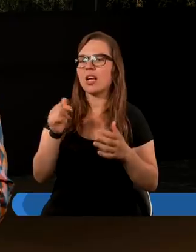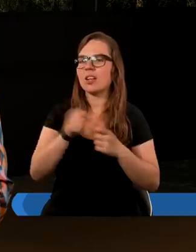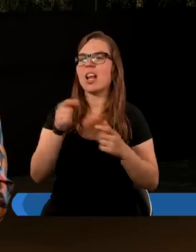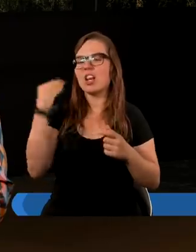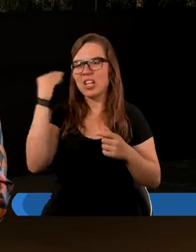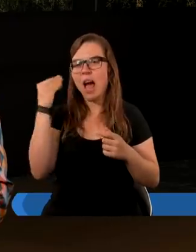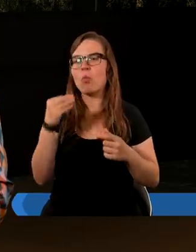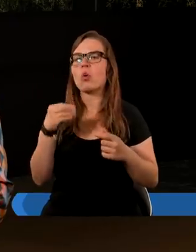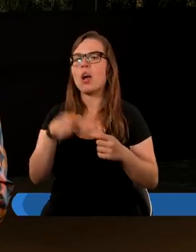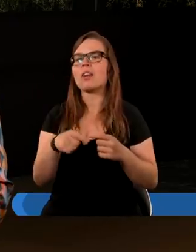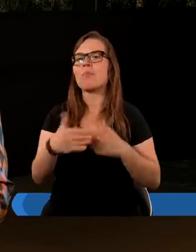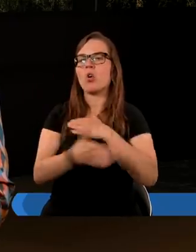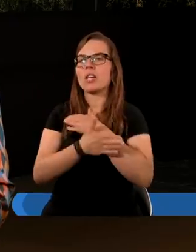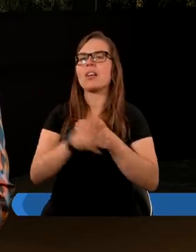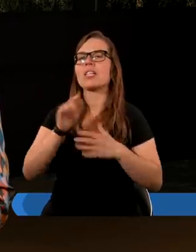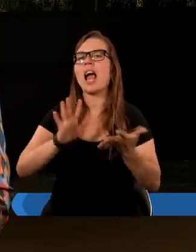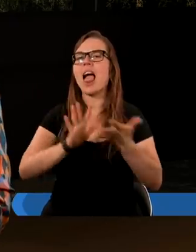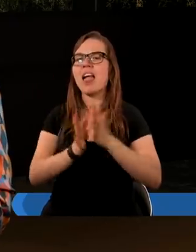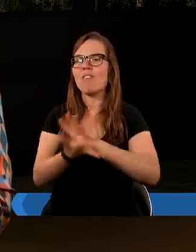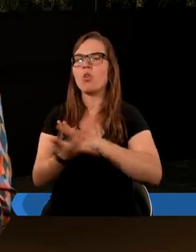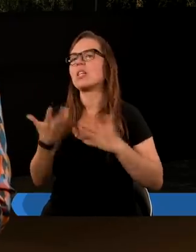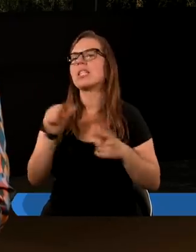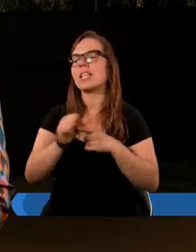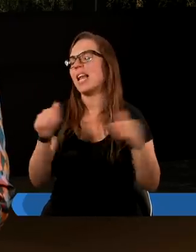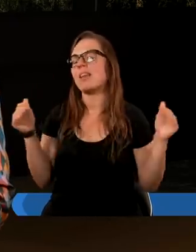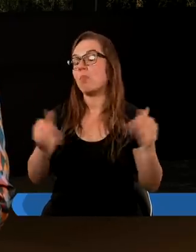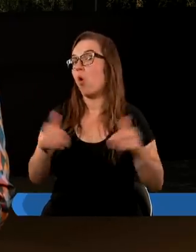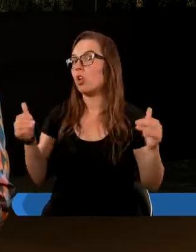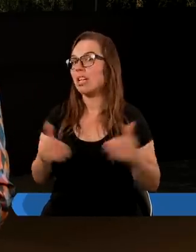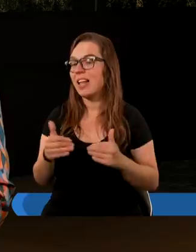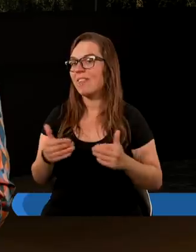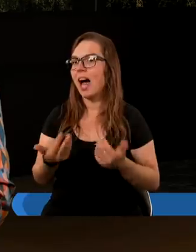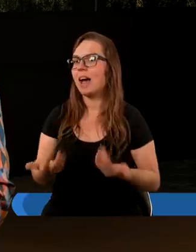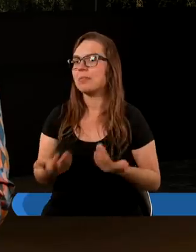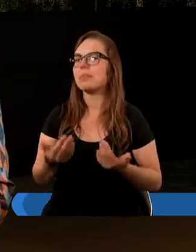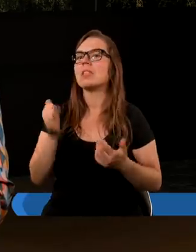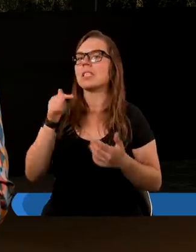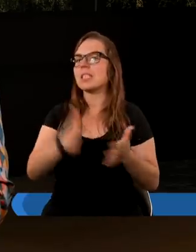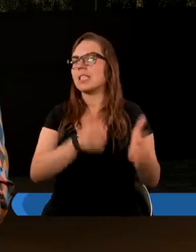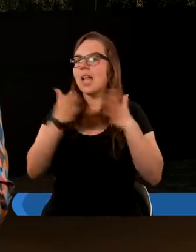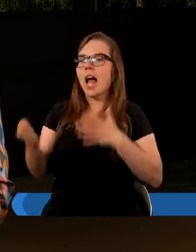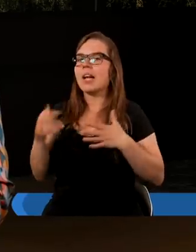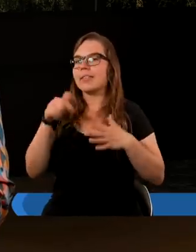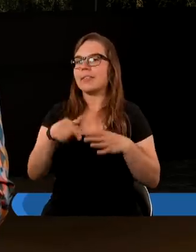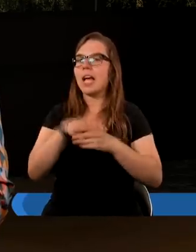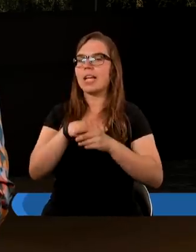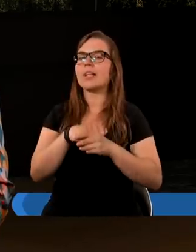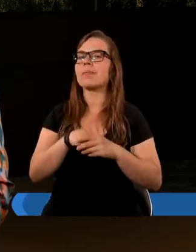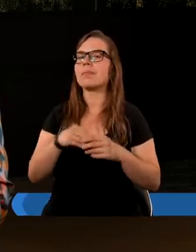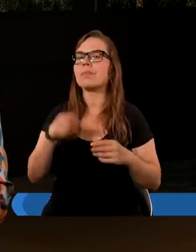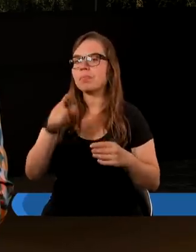naukowych podstawach, że ewolucja nie jest możliwa. I dalej ten sam